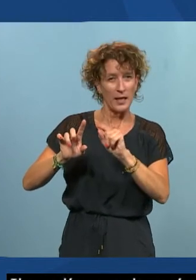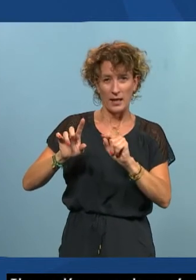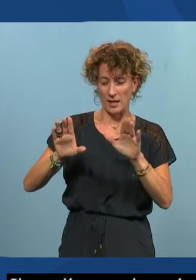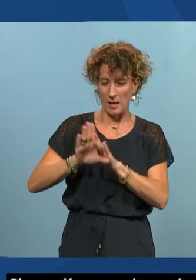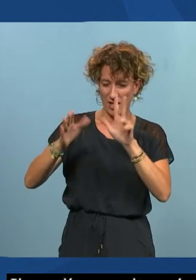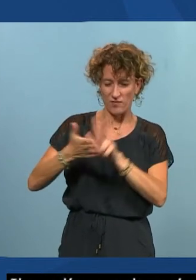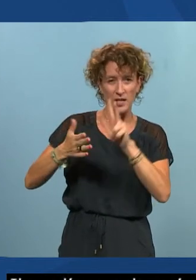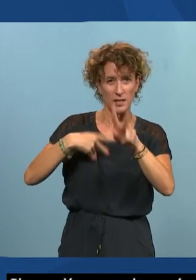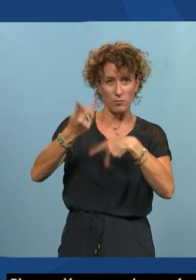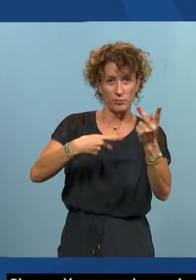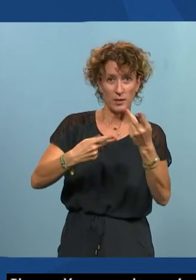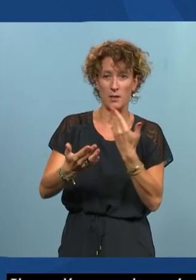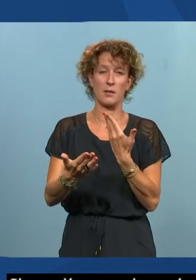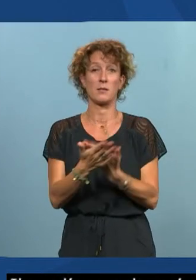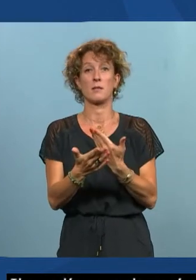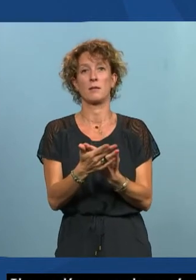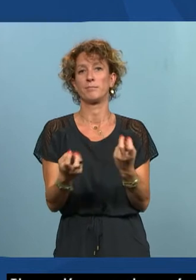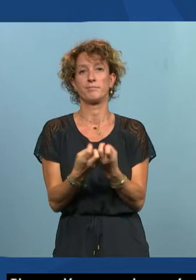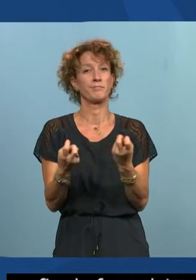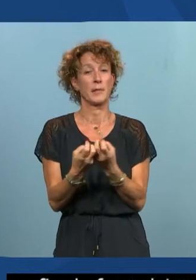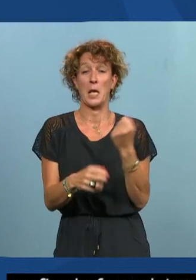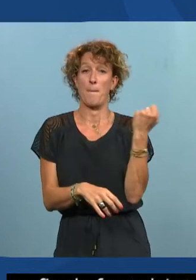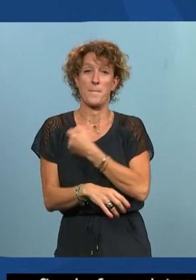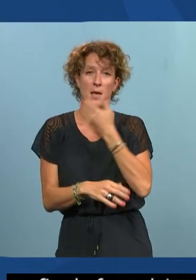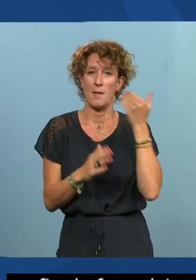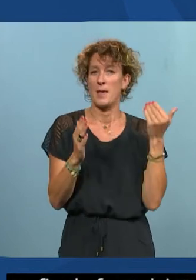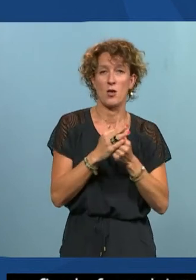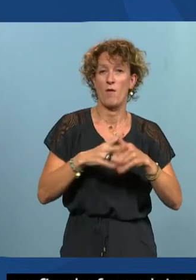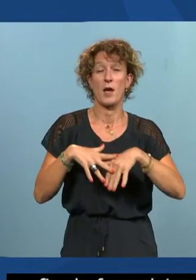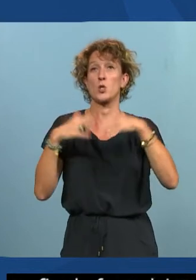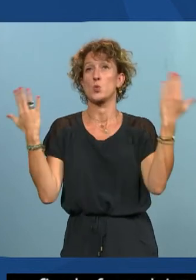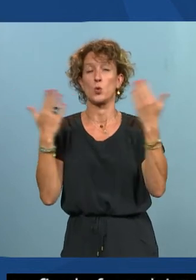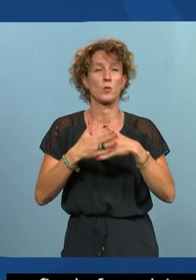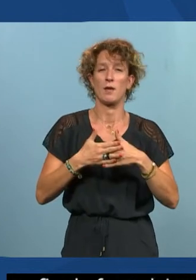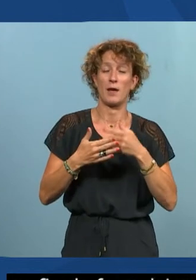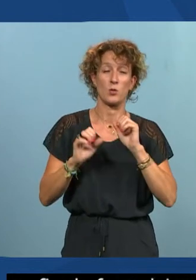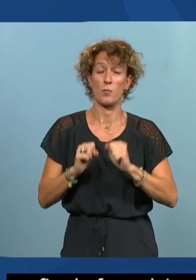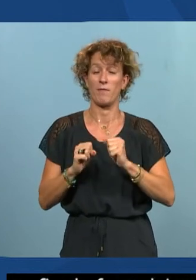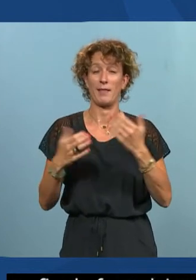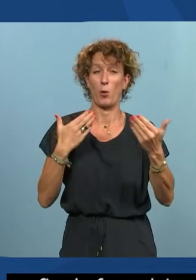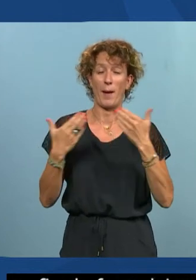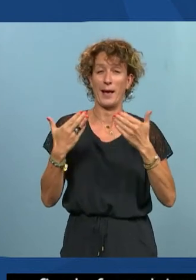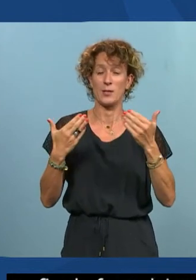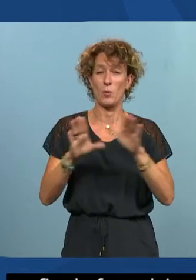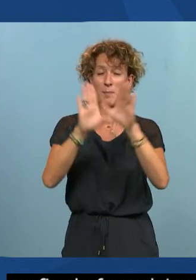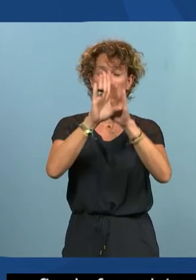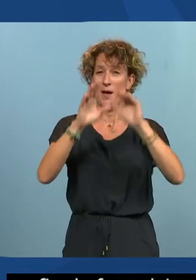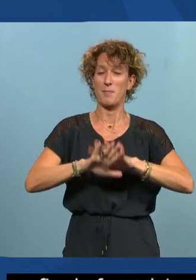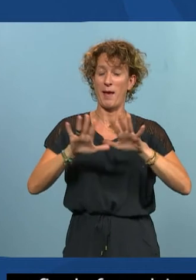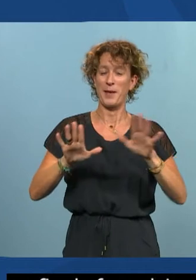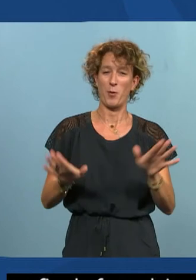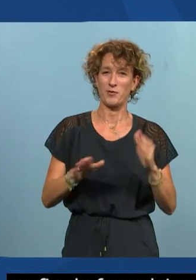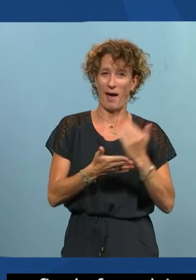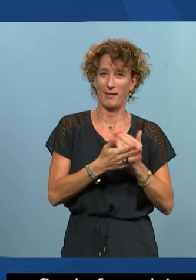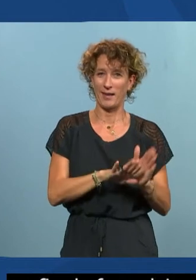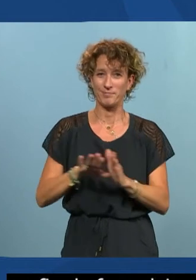c'est vraiment le pire et le meilleur c'est le jour et la nuit enfin je peux en trouver à l'infini on va quand même essayer d